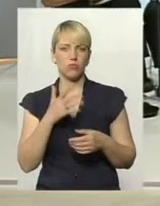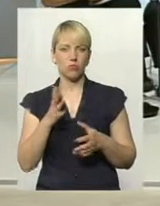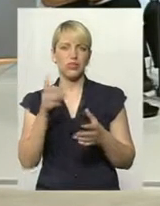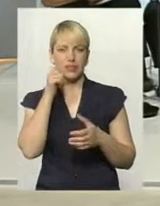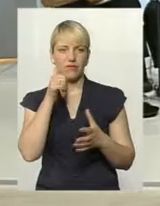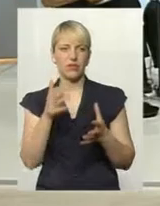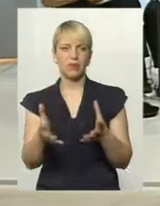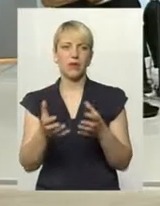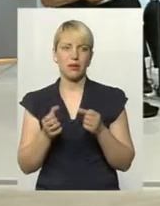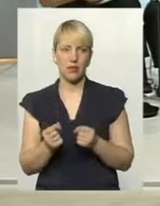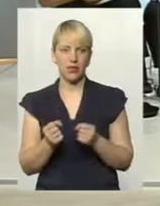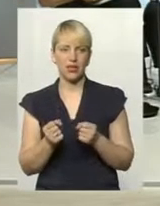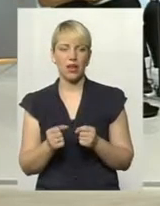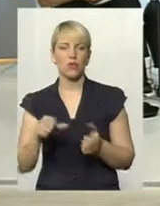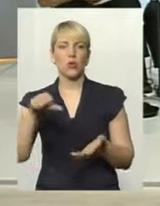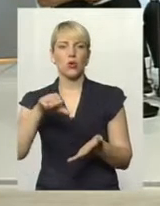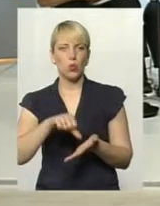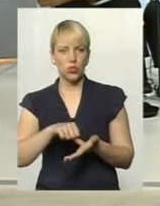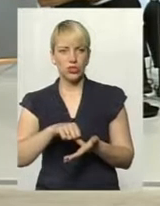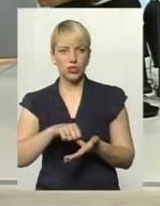приймати участь.